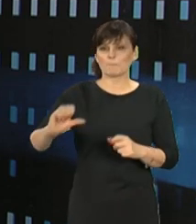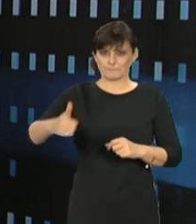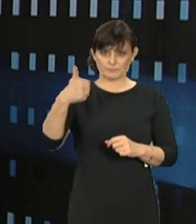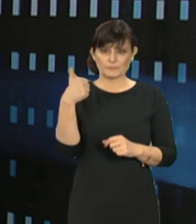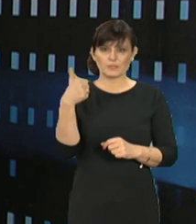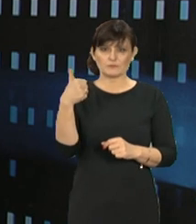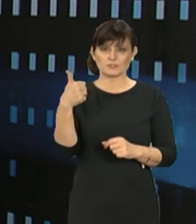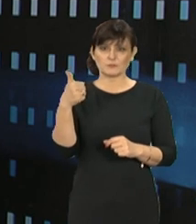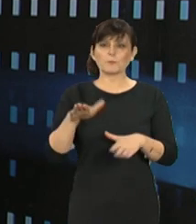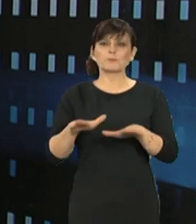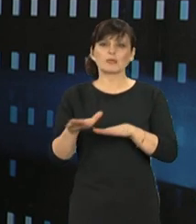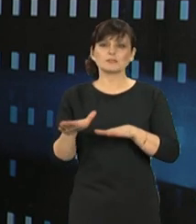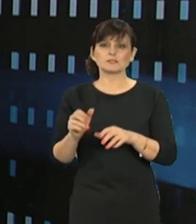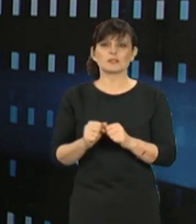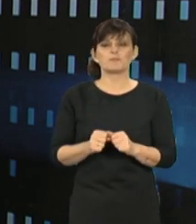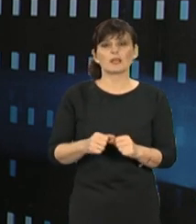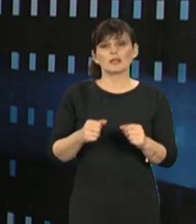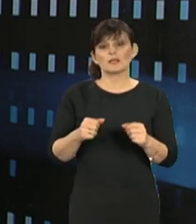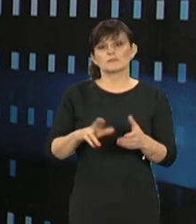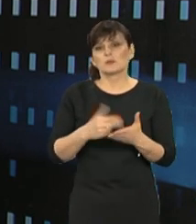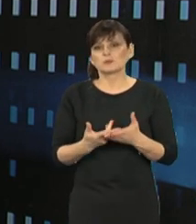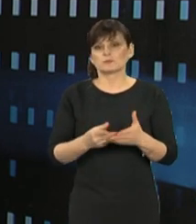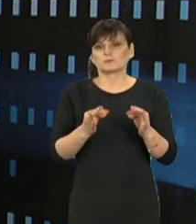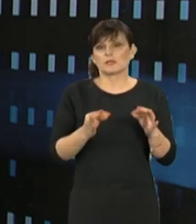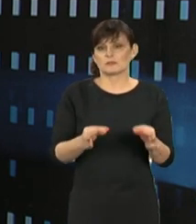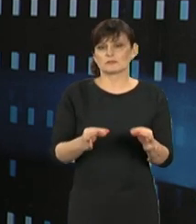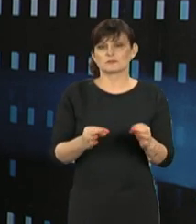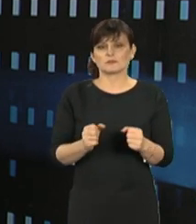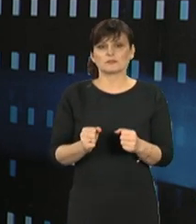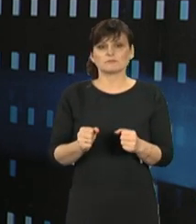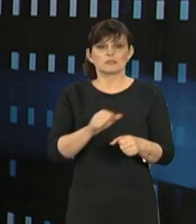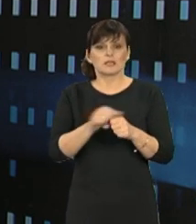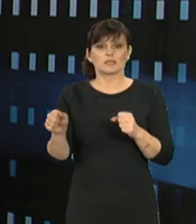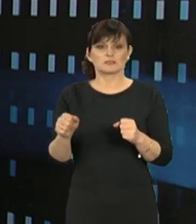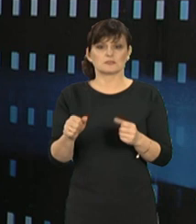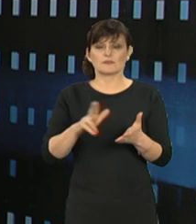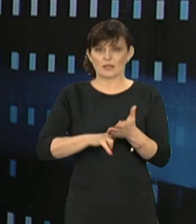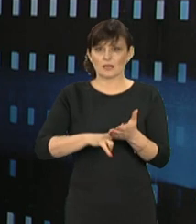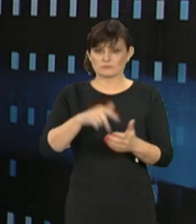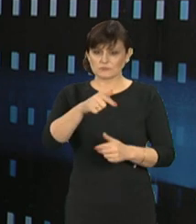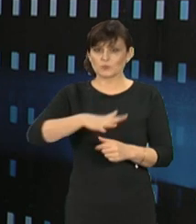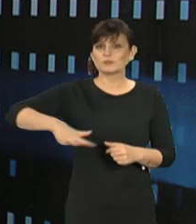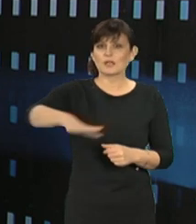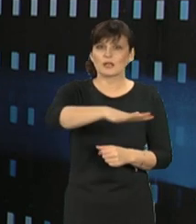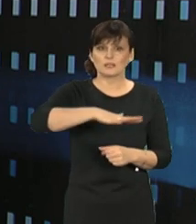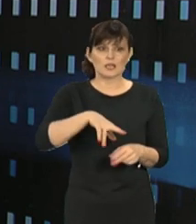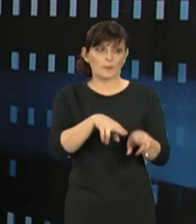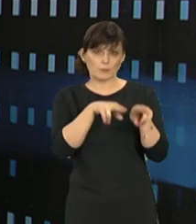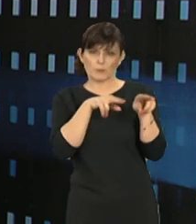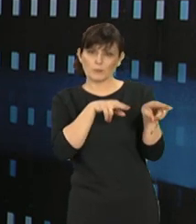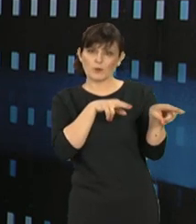pierwszeństwo i teraz w przypadku, kiedy jest przeprowadzane na danym terenie